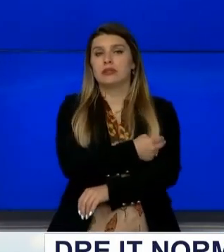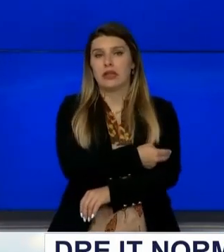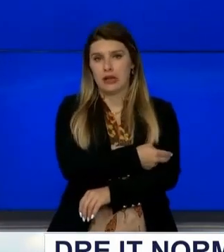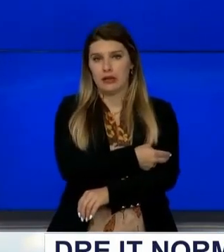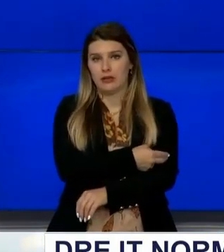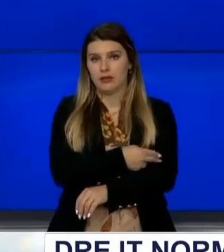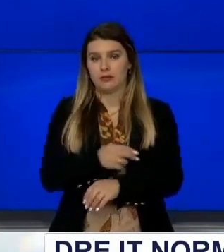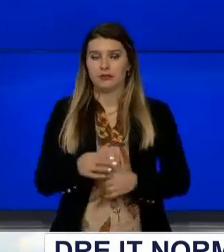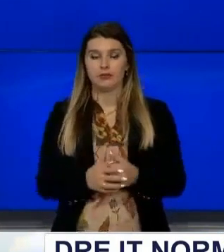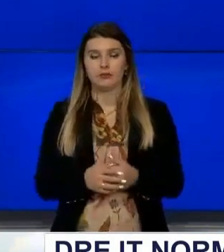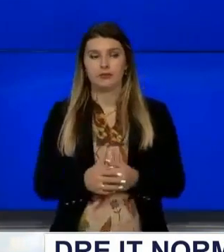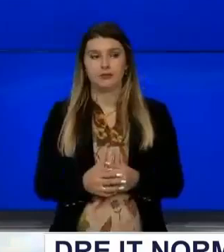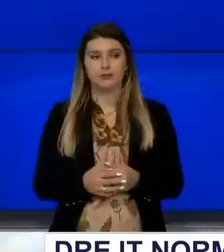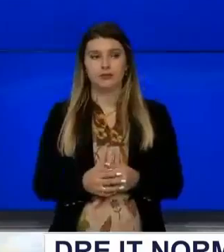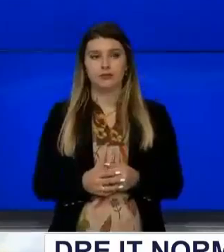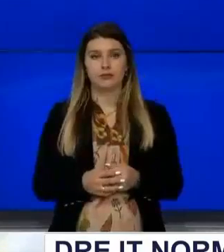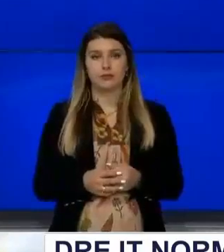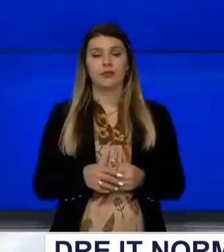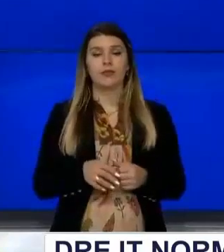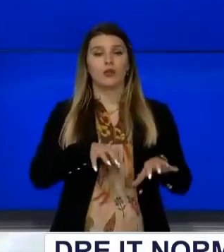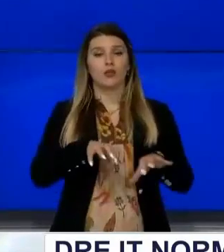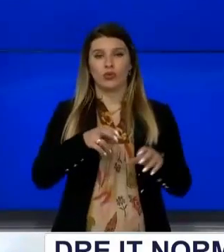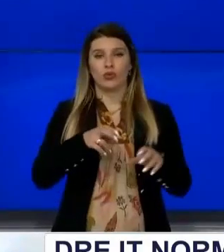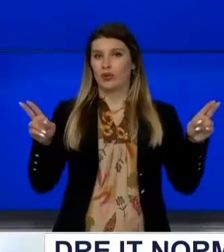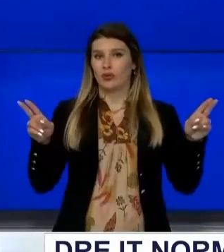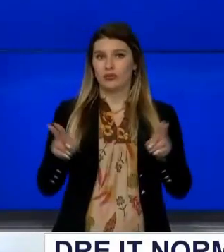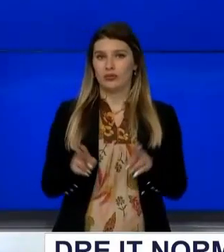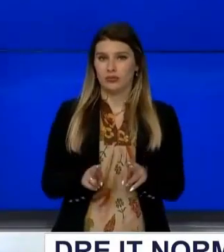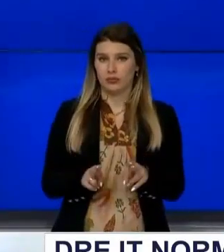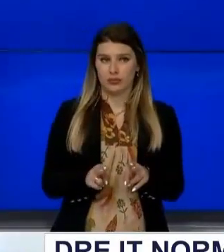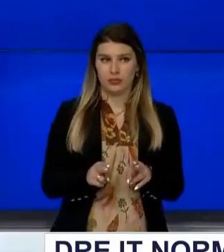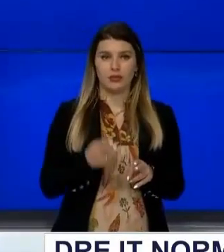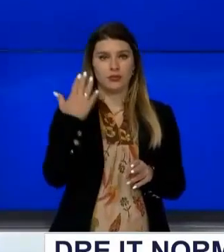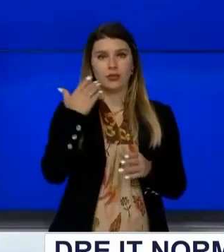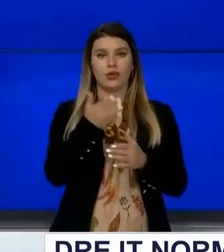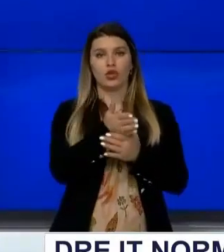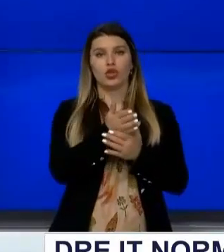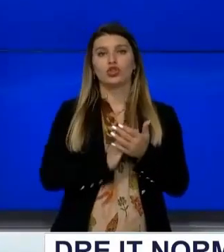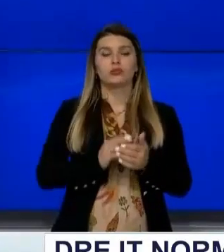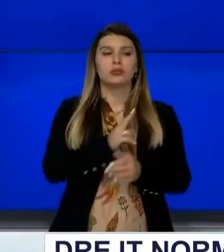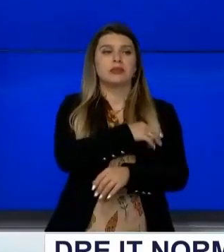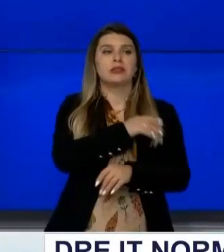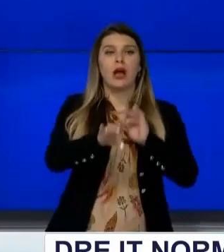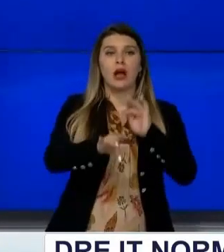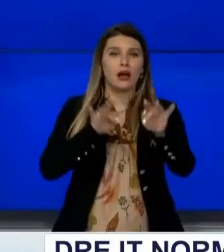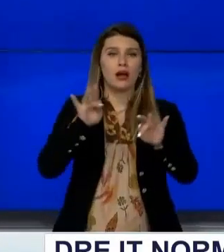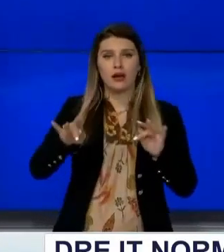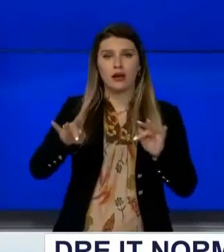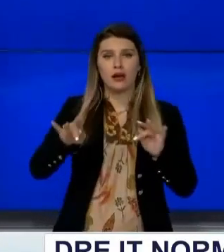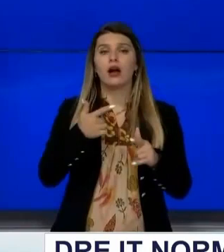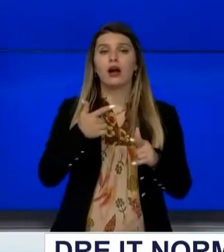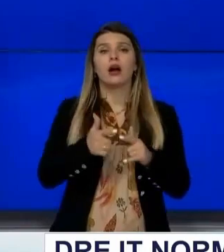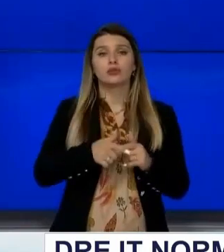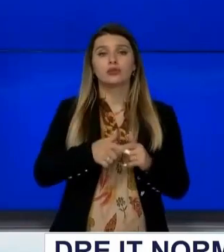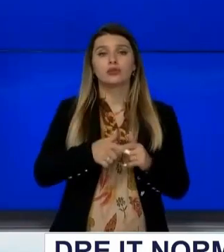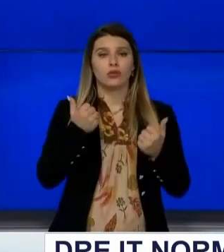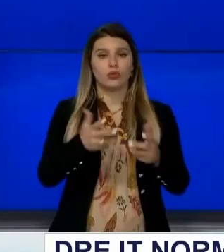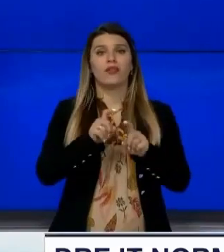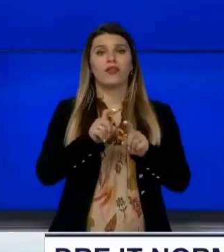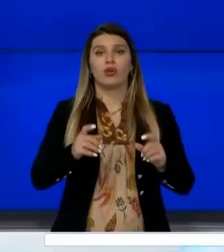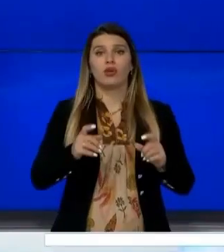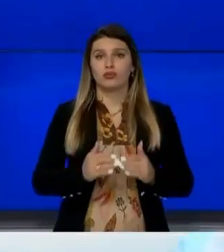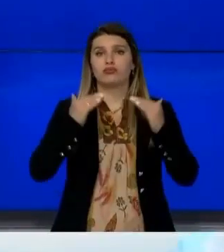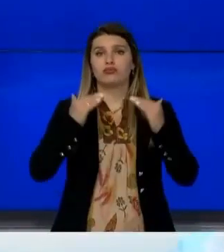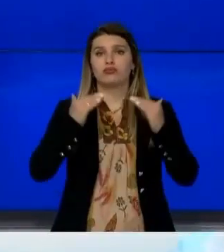pacientet e tyre Reduktimin stafit dhe shërbimeve mjeqësore në një pjesë të klinikave Ishte bër pasritje së rasteve me Covid